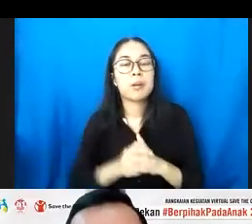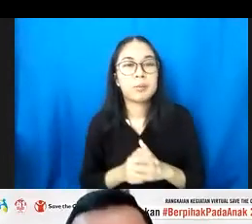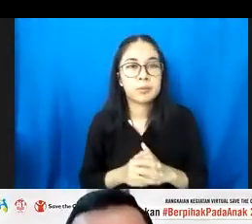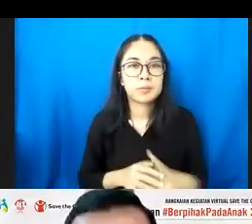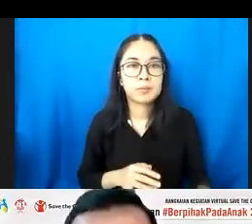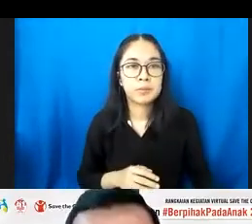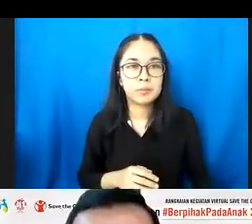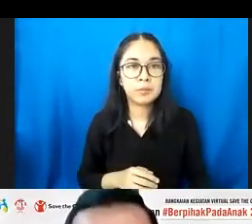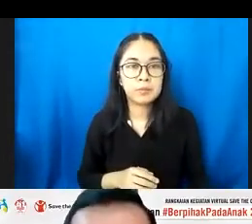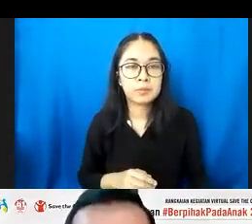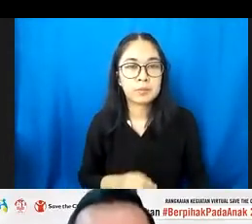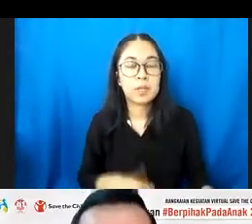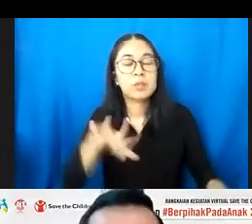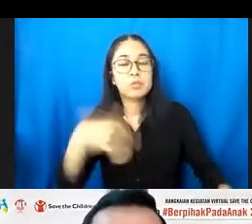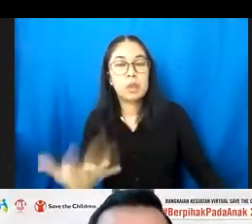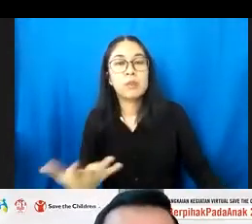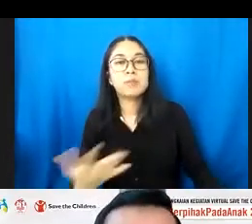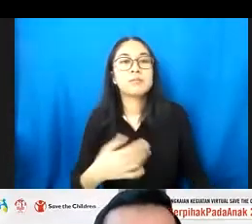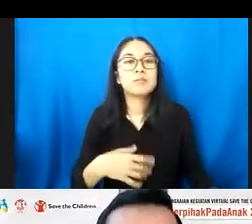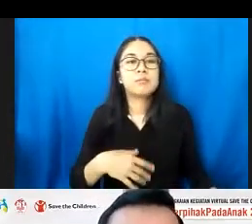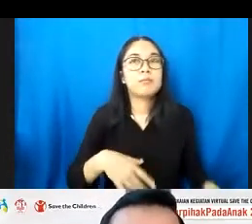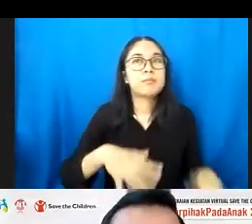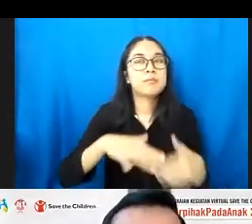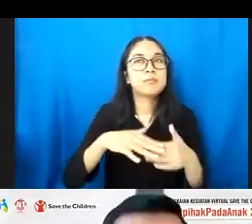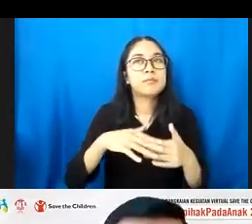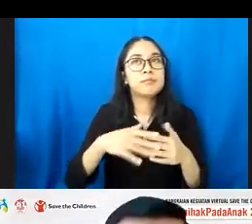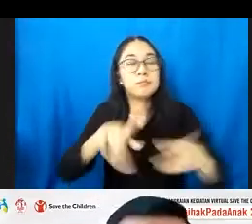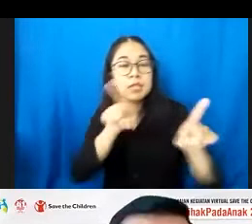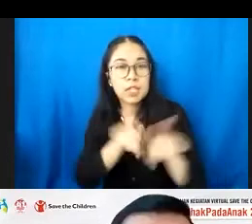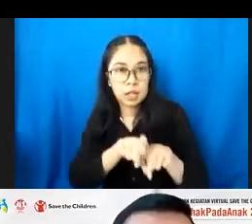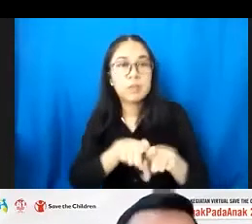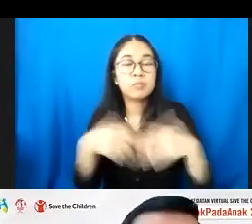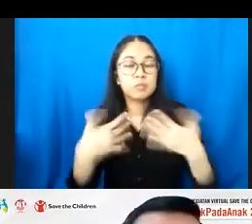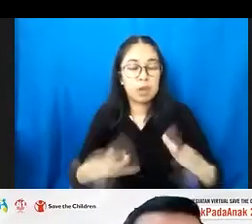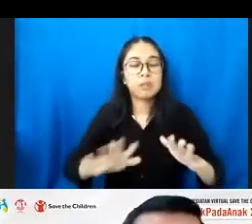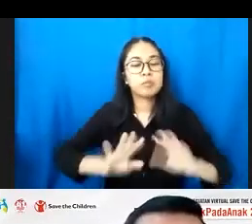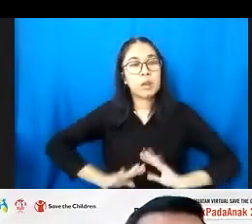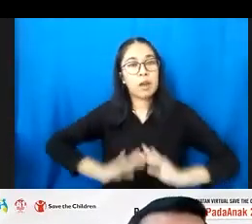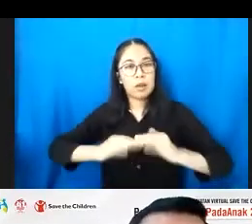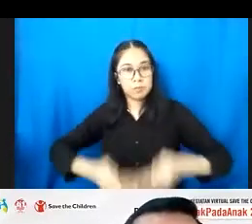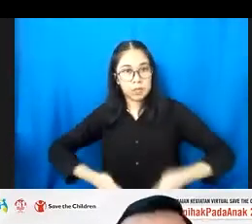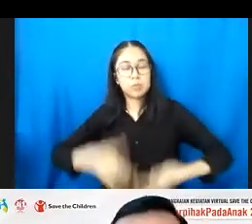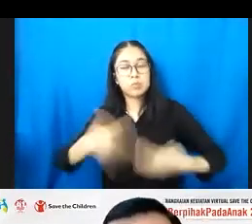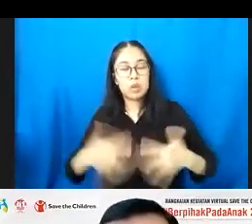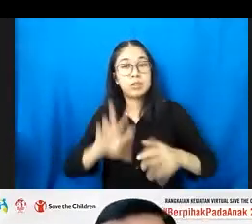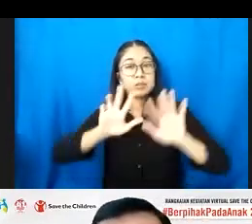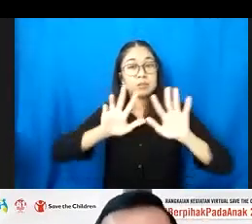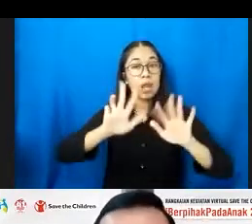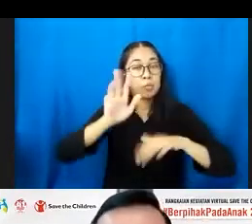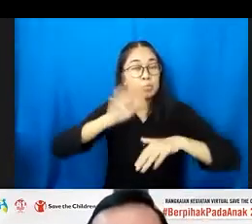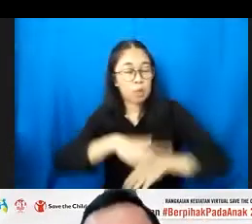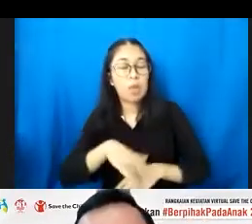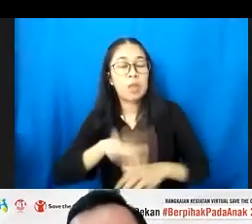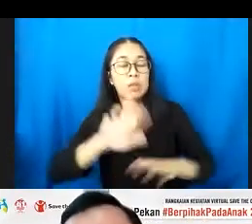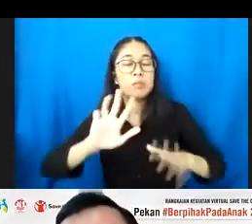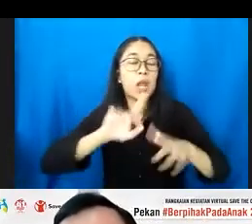kemudian menikah, dan kemudian dari menikah mereka hamil, dan kemudian hamil 9 bulan, akhir anak, sampai